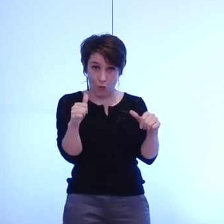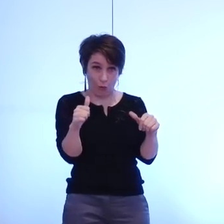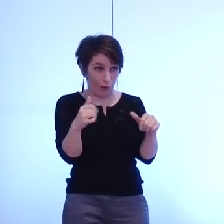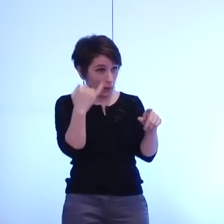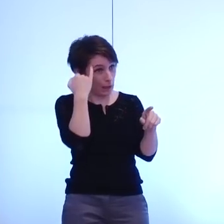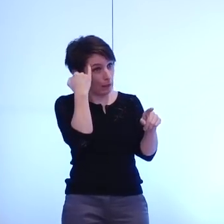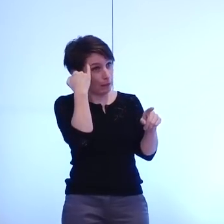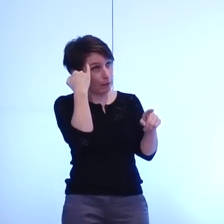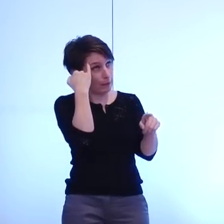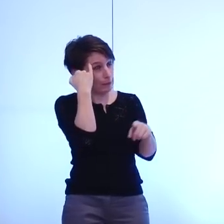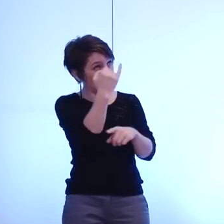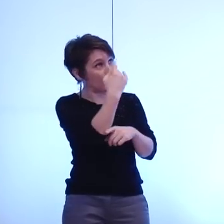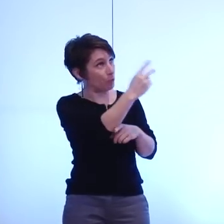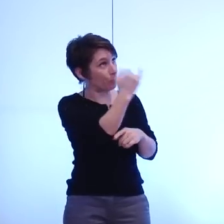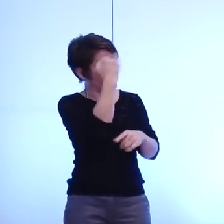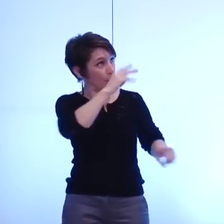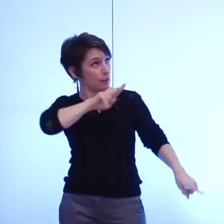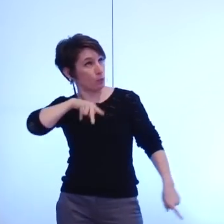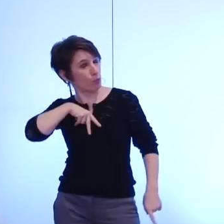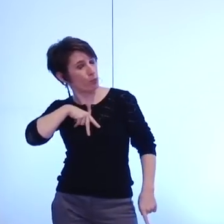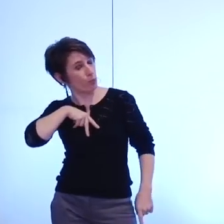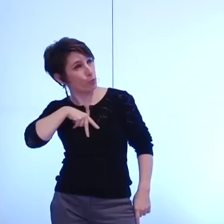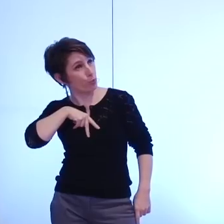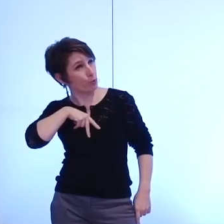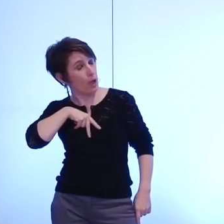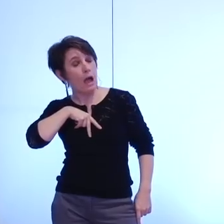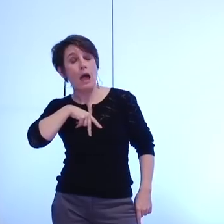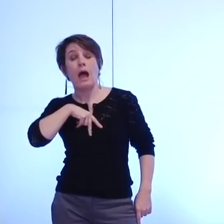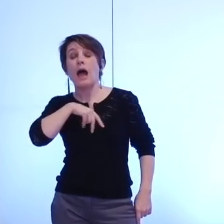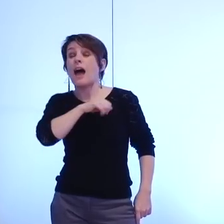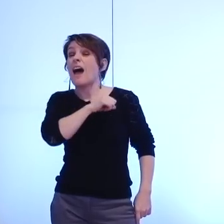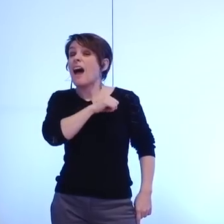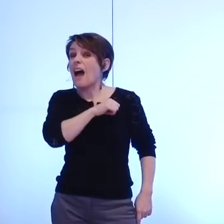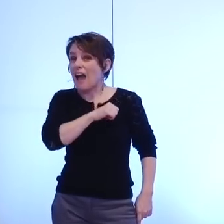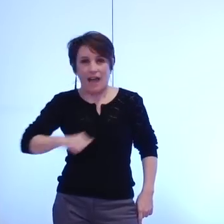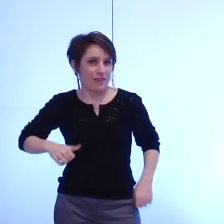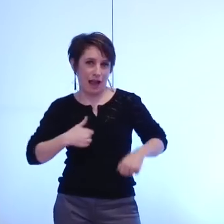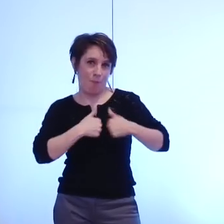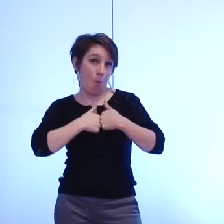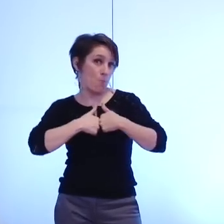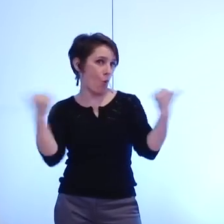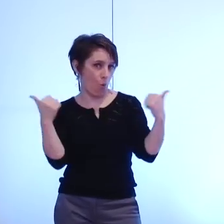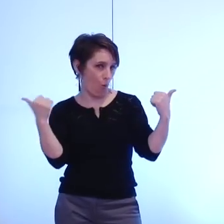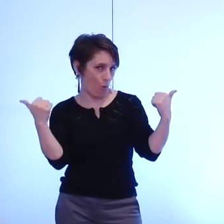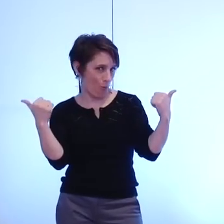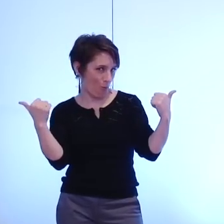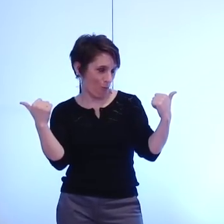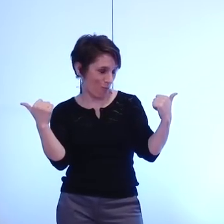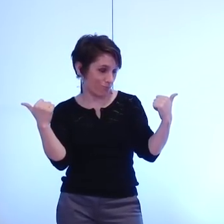comment dire tiens voilà je vais prendre un terme que vous aimez bien radicalement différents et au fond